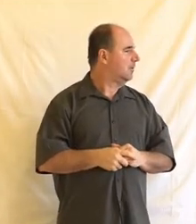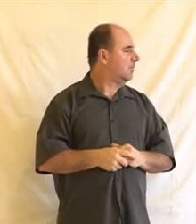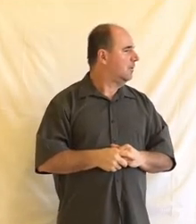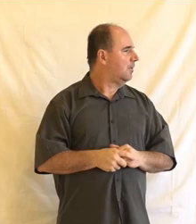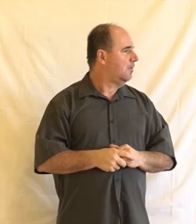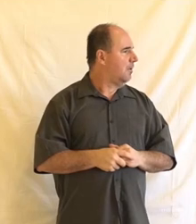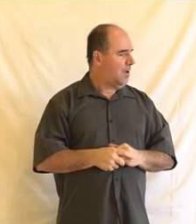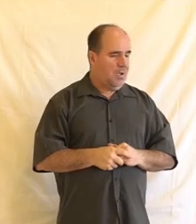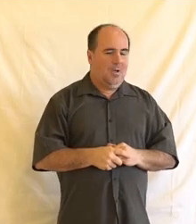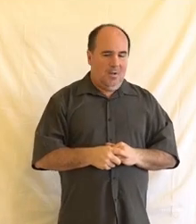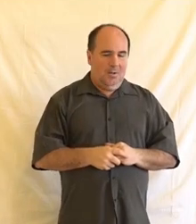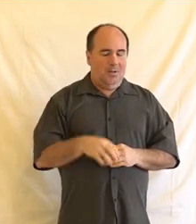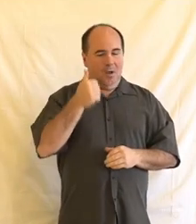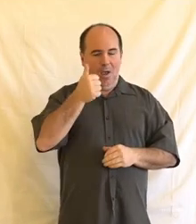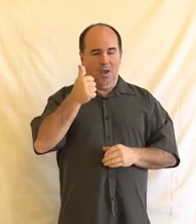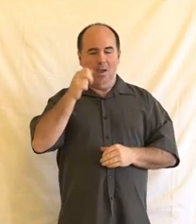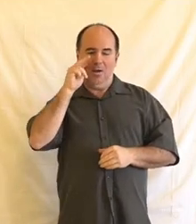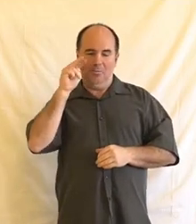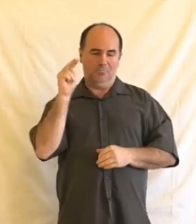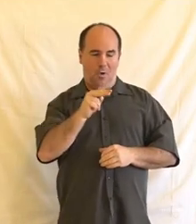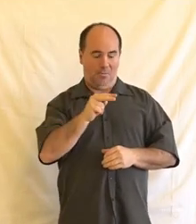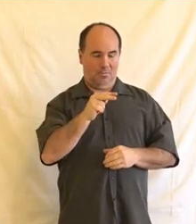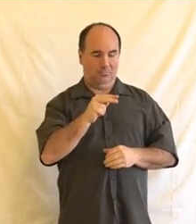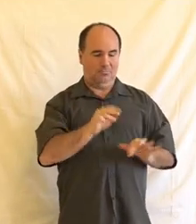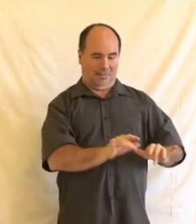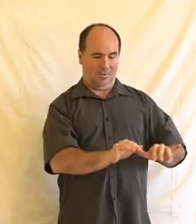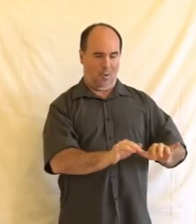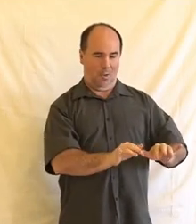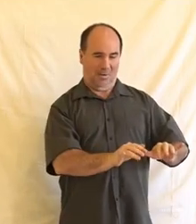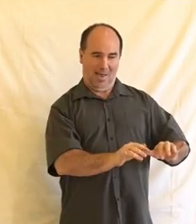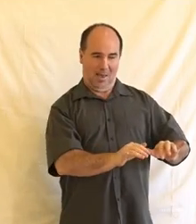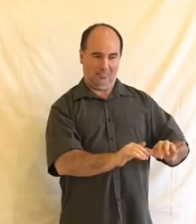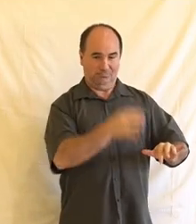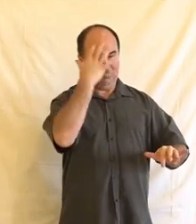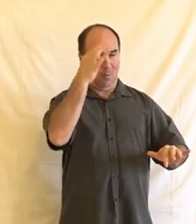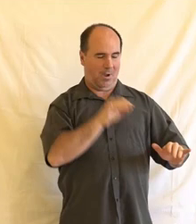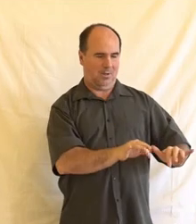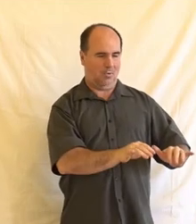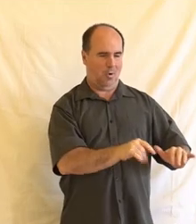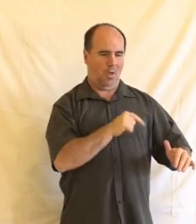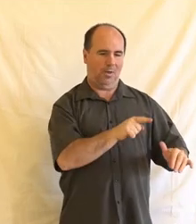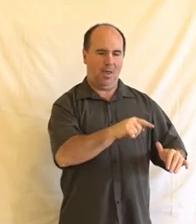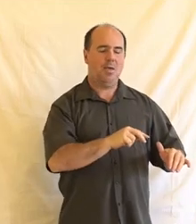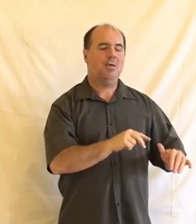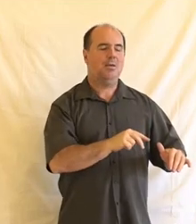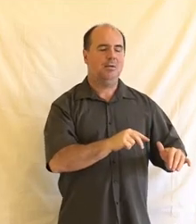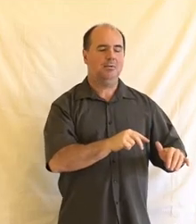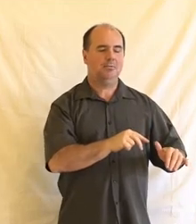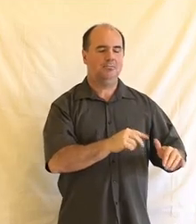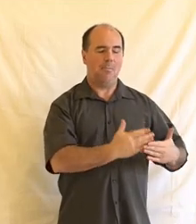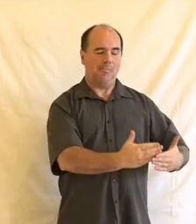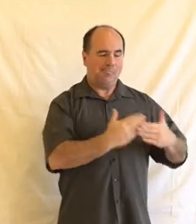pohled třeba u těch moderní technologií je, že pomáhají začlenovat lidi do